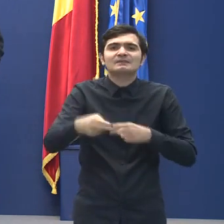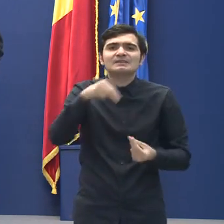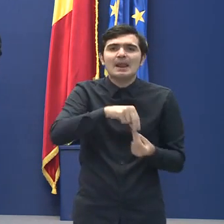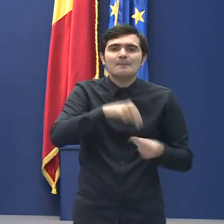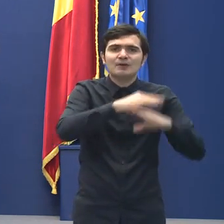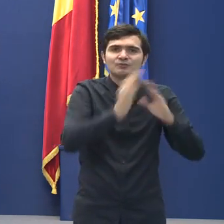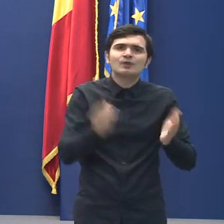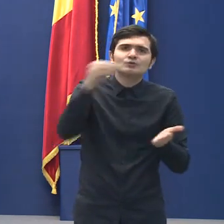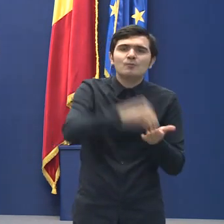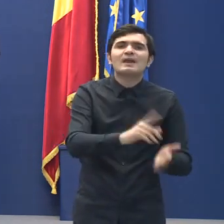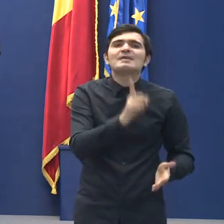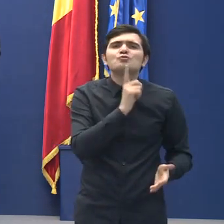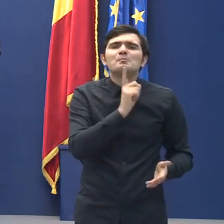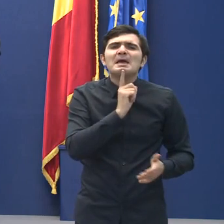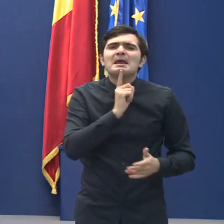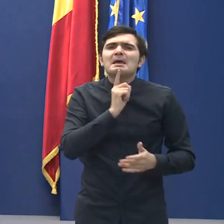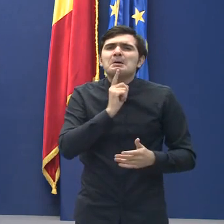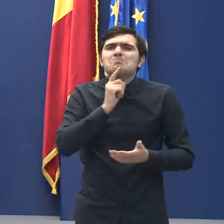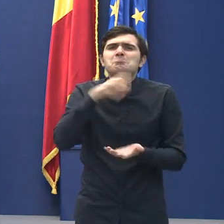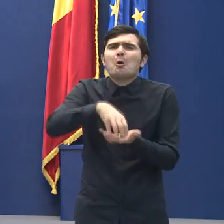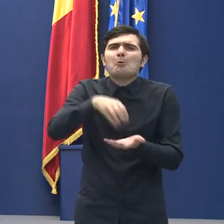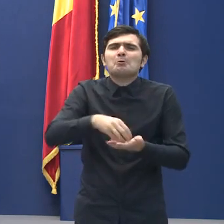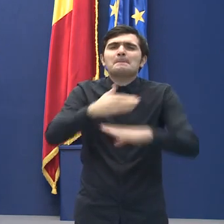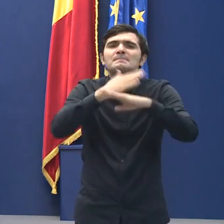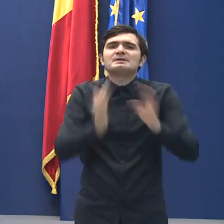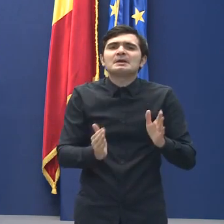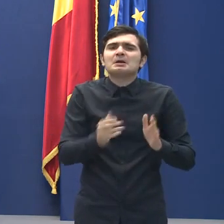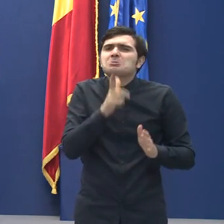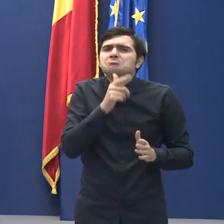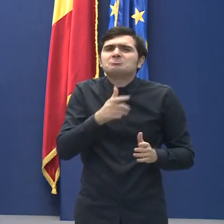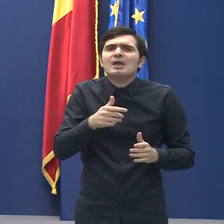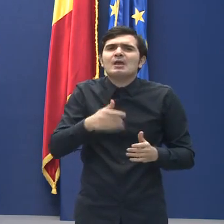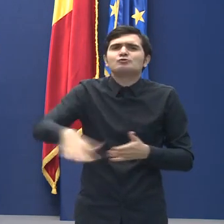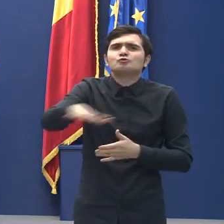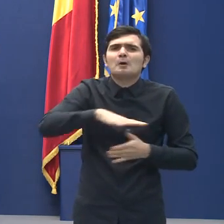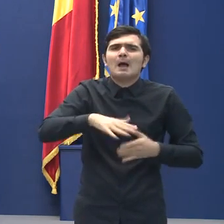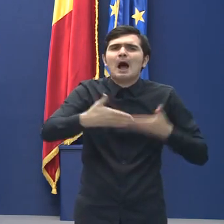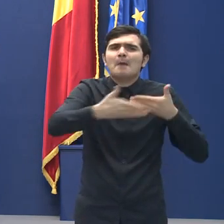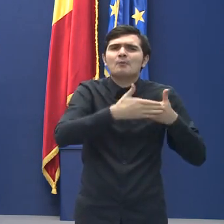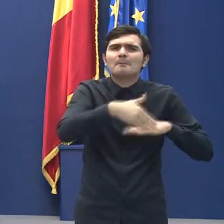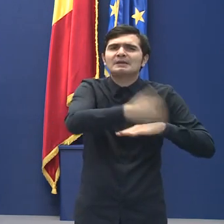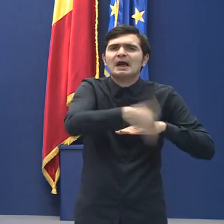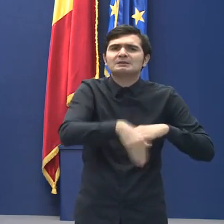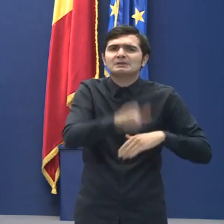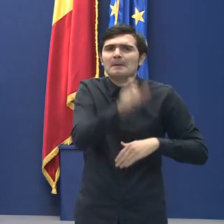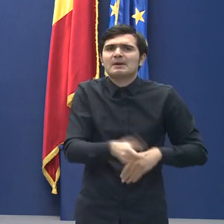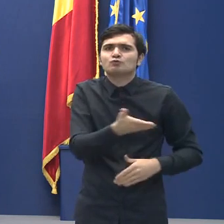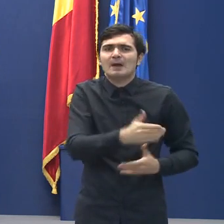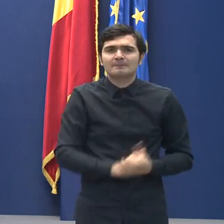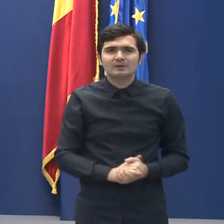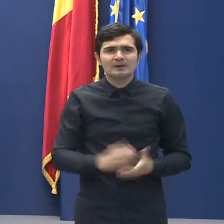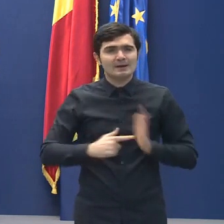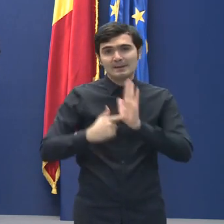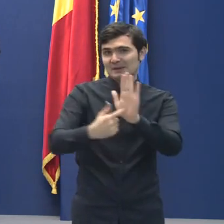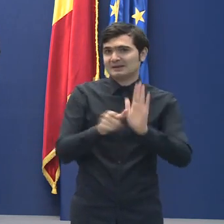lăcașului de cult din zona de rezidență a persoanei respective. Reprezentanții Ministerului